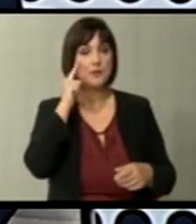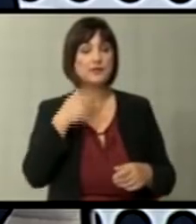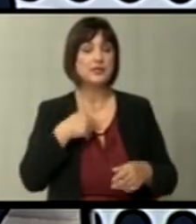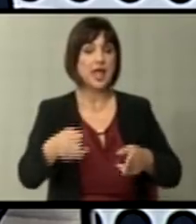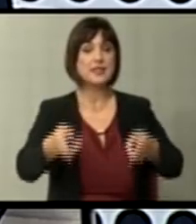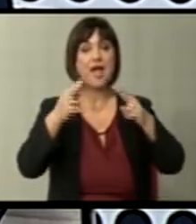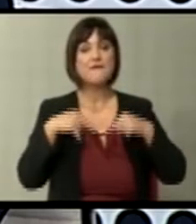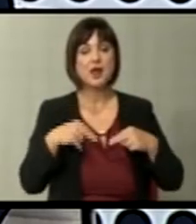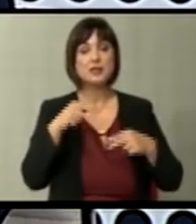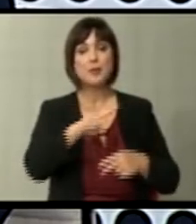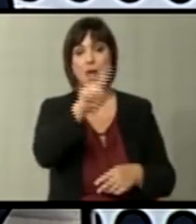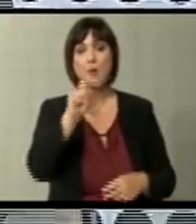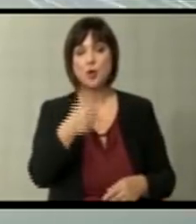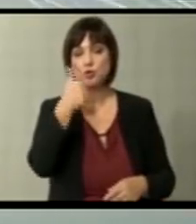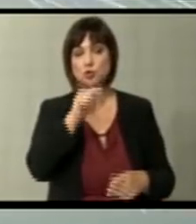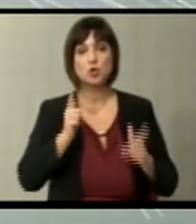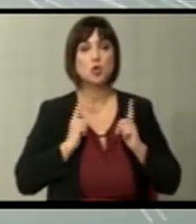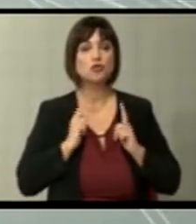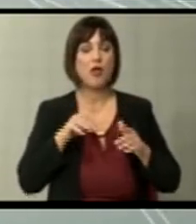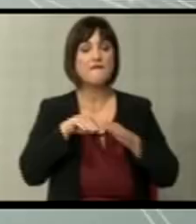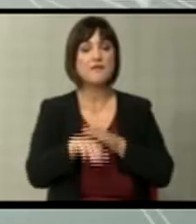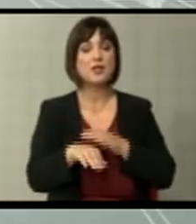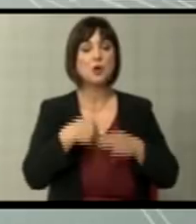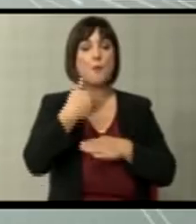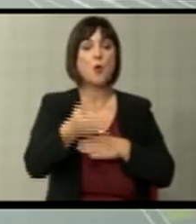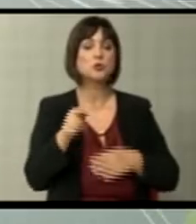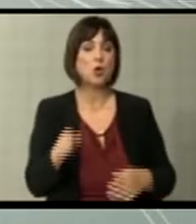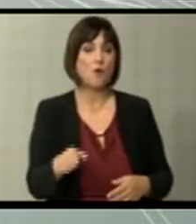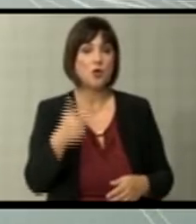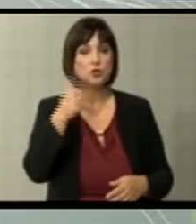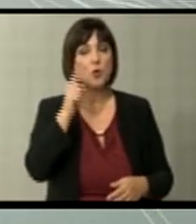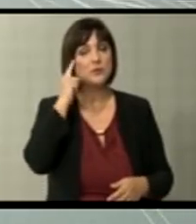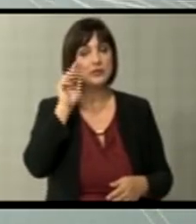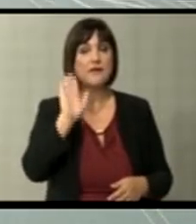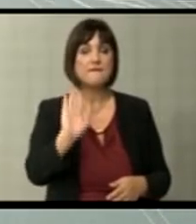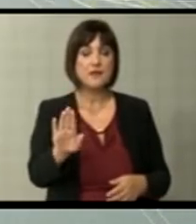да се навратиме на прашањето што не очекува внатре после тоа? Што според вас?